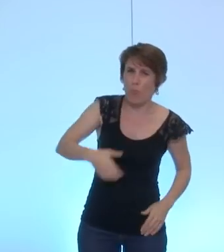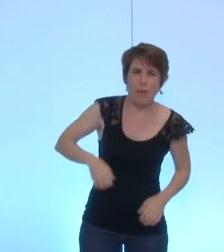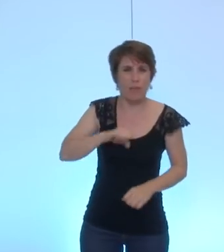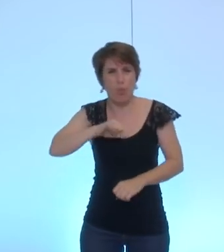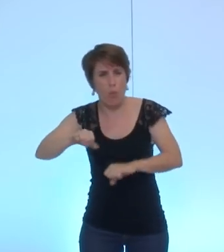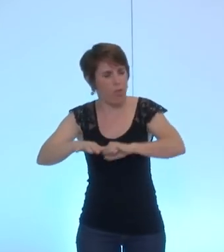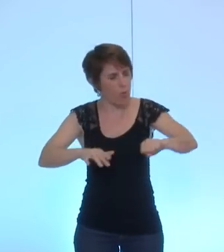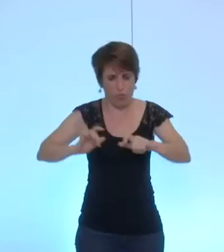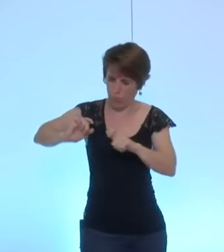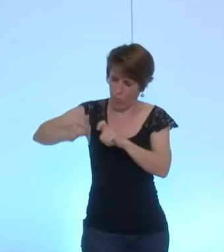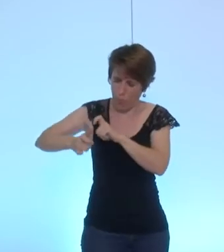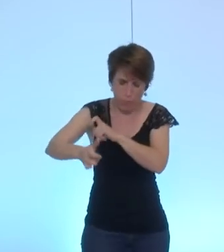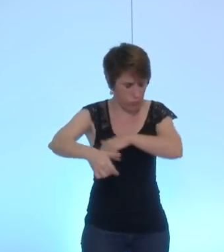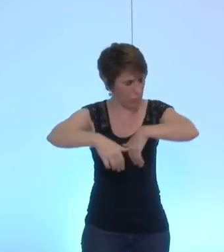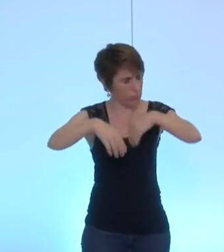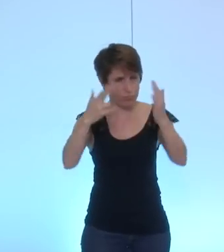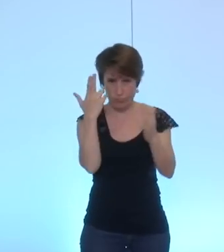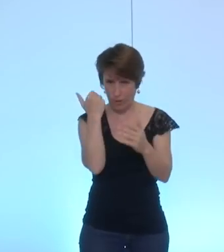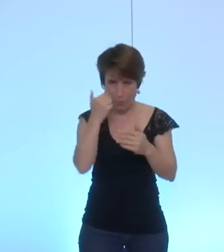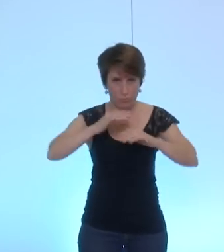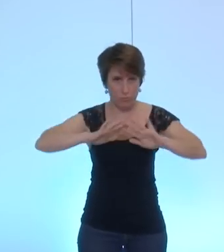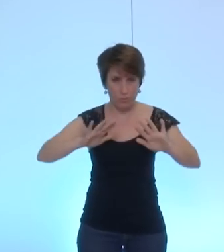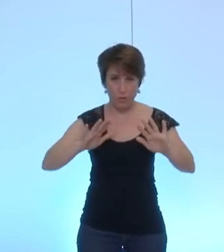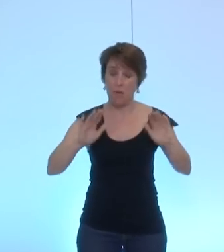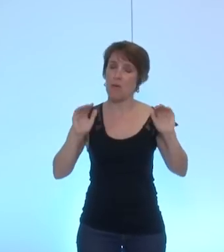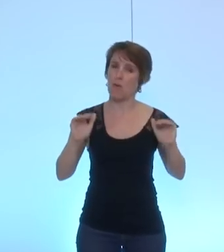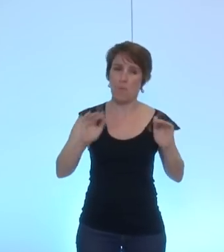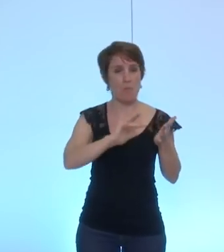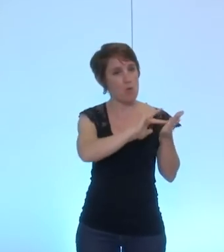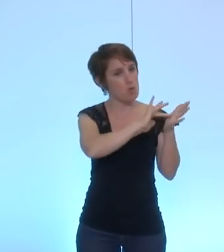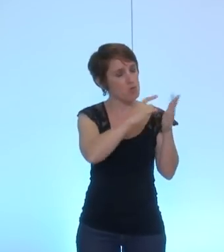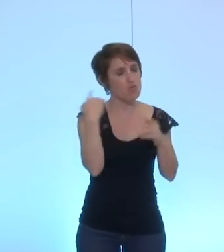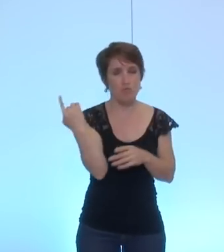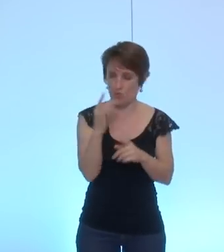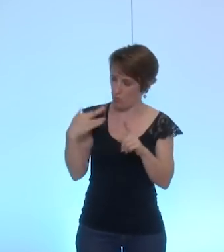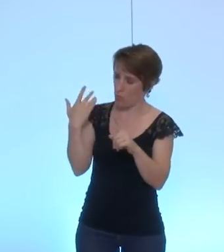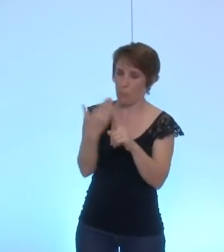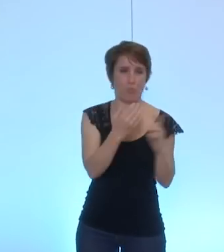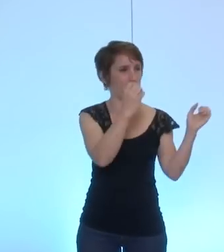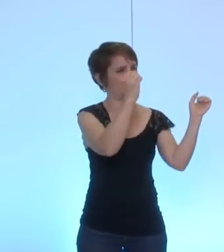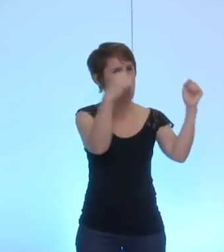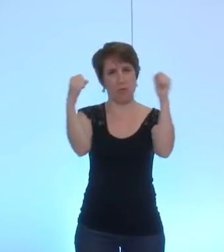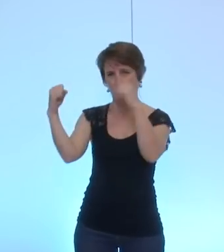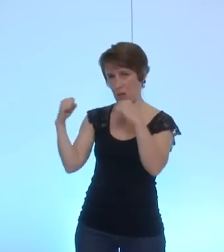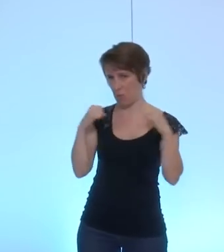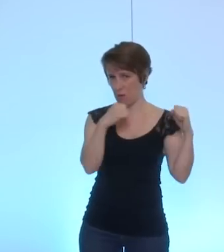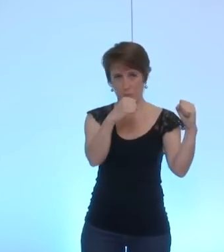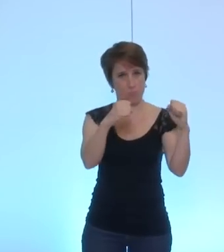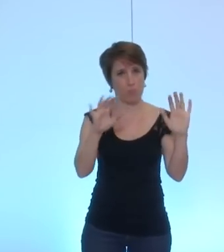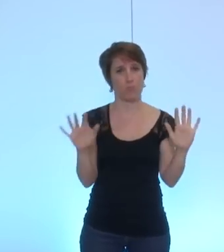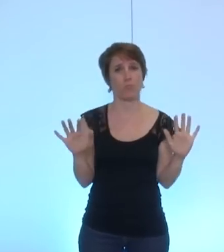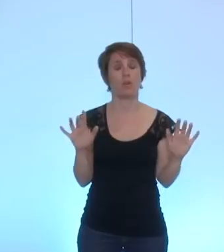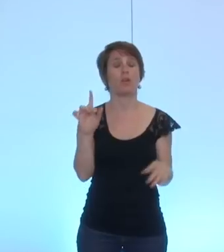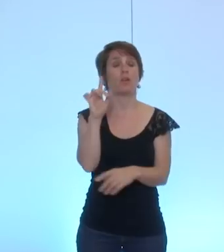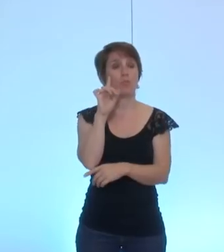sont succédées il y a toujours eu consensus consensus parce